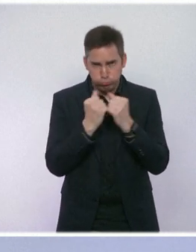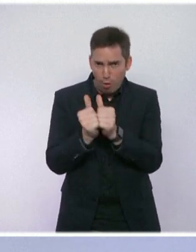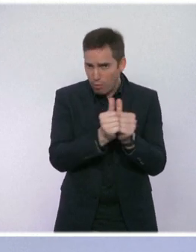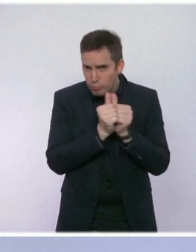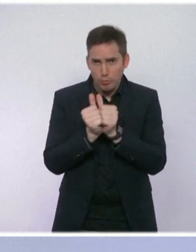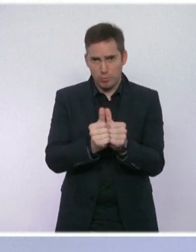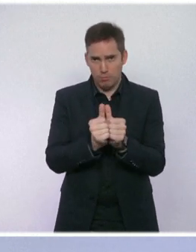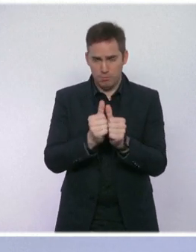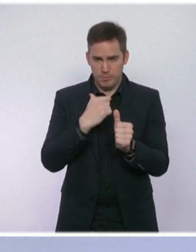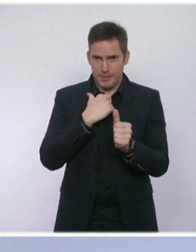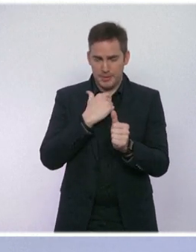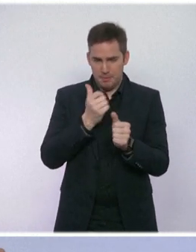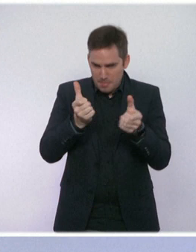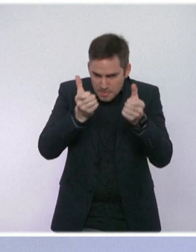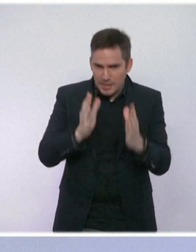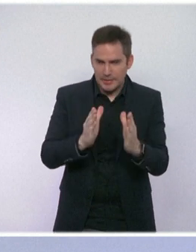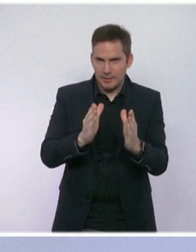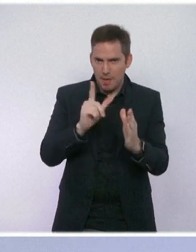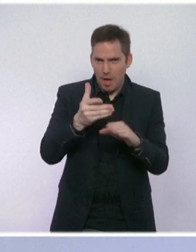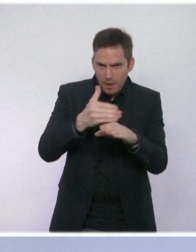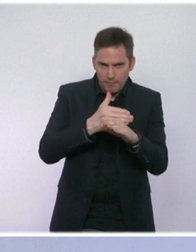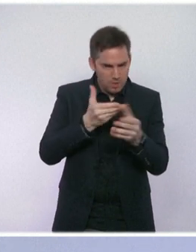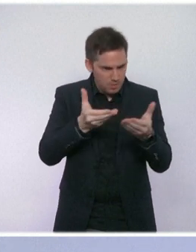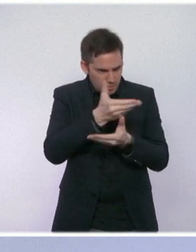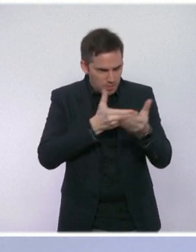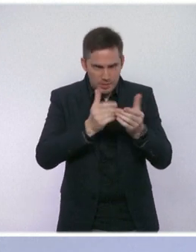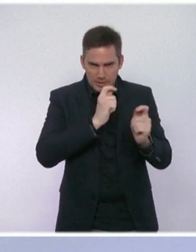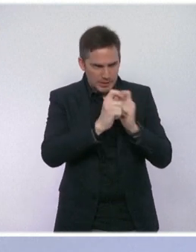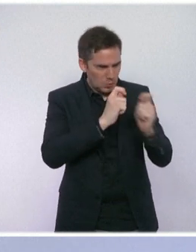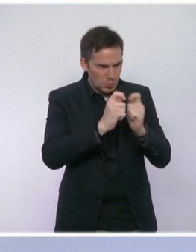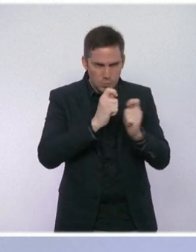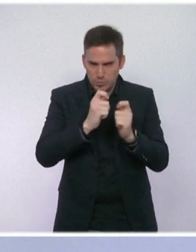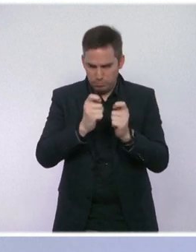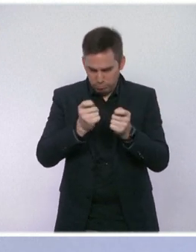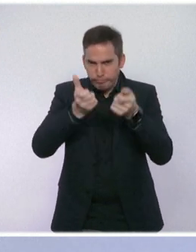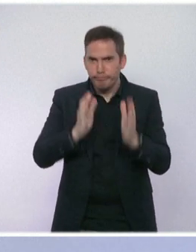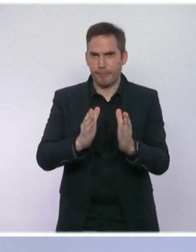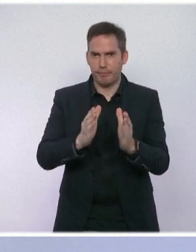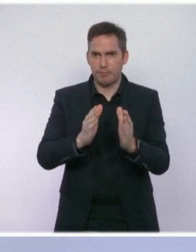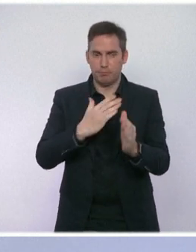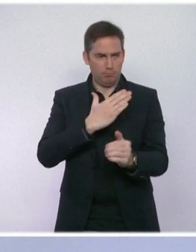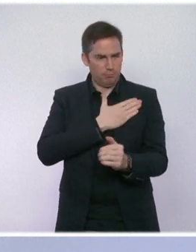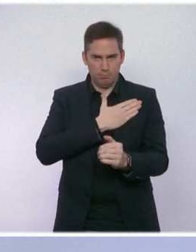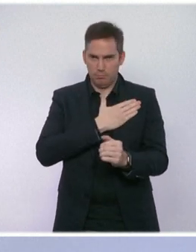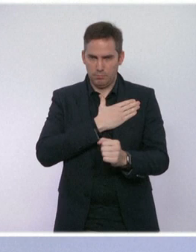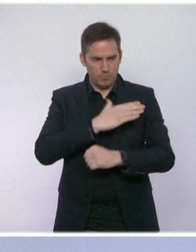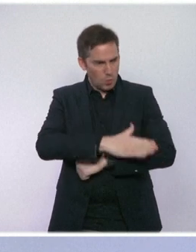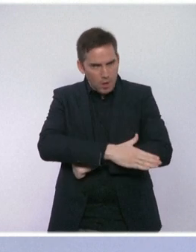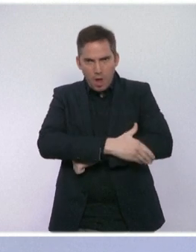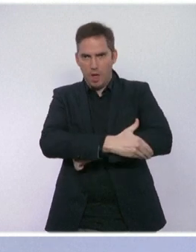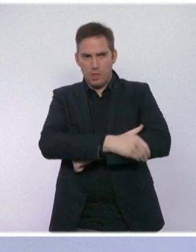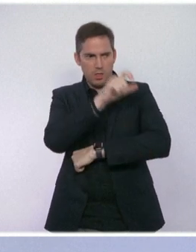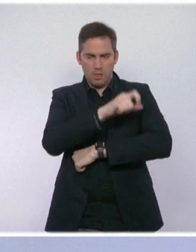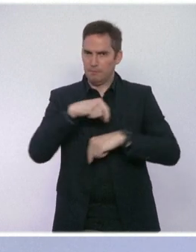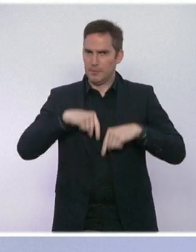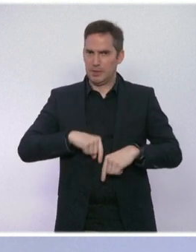prises sont prises de manière collégiale et je redis évidemment notre soutien au ministre de l'Éducation nationale dans ce contexte, je redis